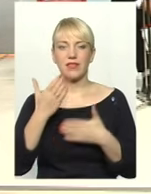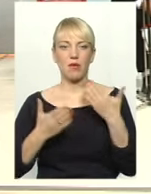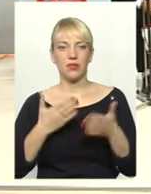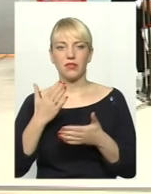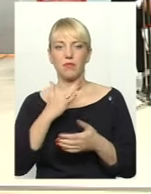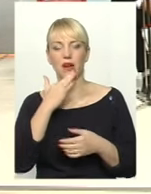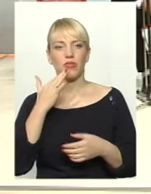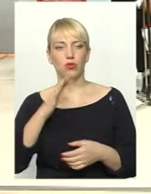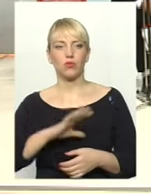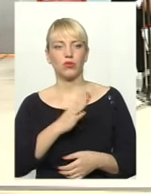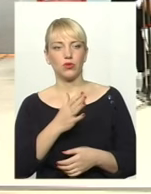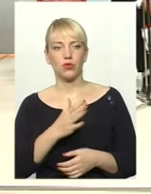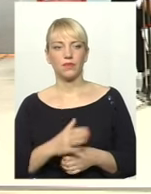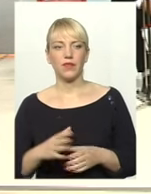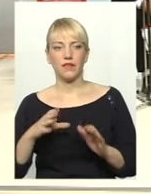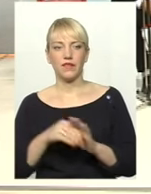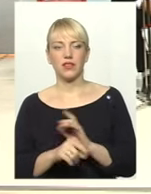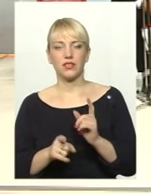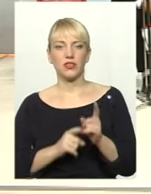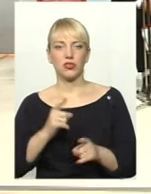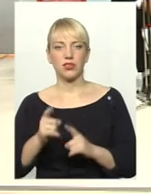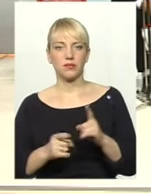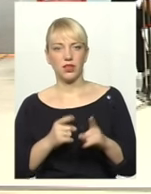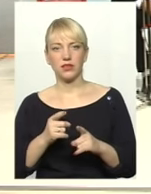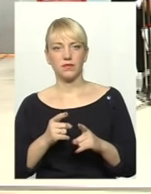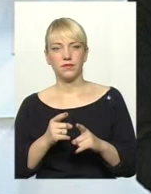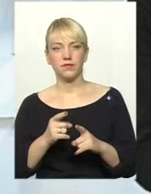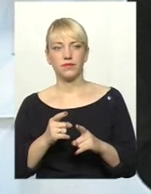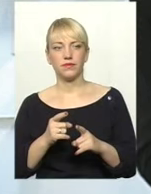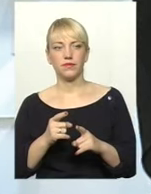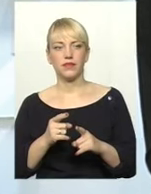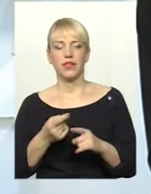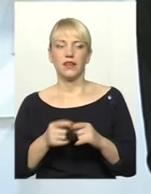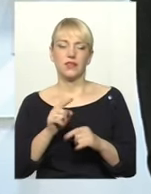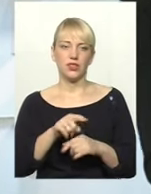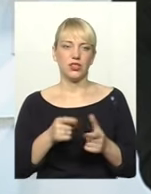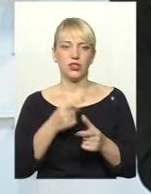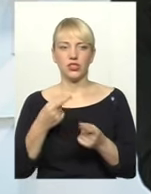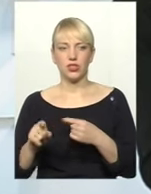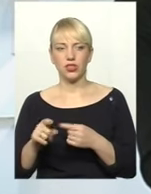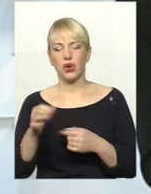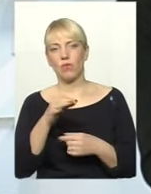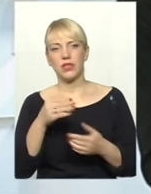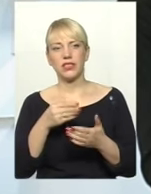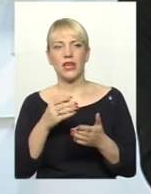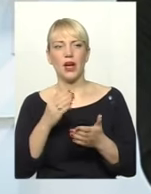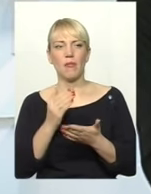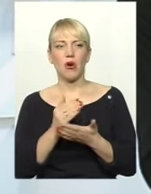багато було внесено змін у ті чи інші обласні програми.